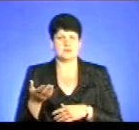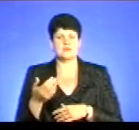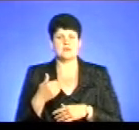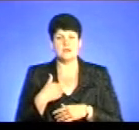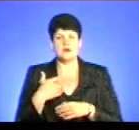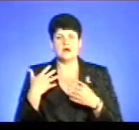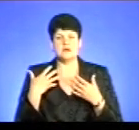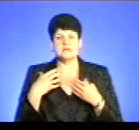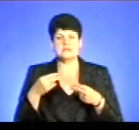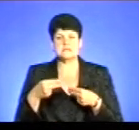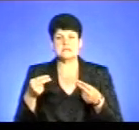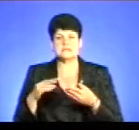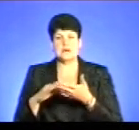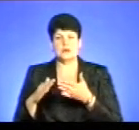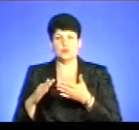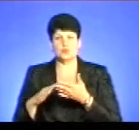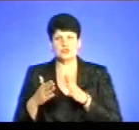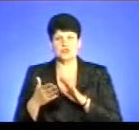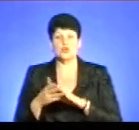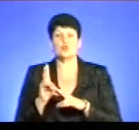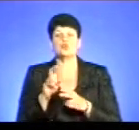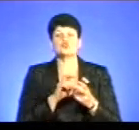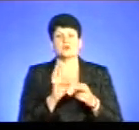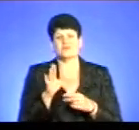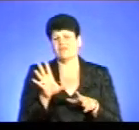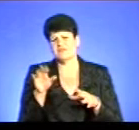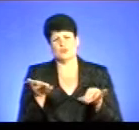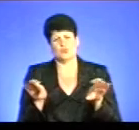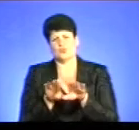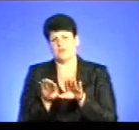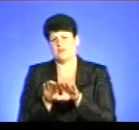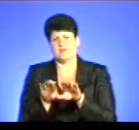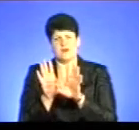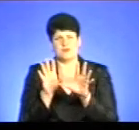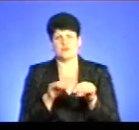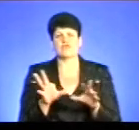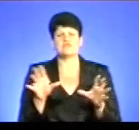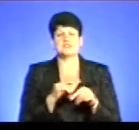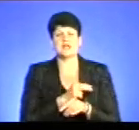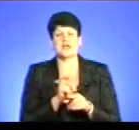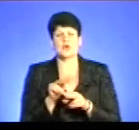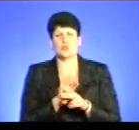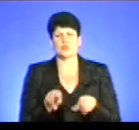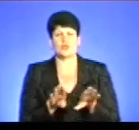нею заключила, що я кого буду шукати. Вони всі одинакові, всі лікують одинаково.